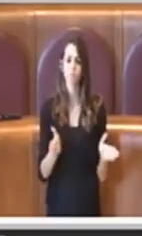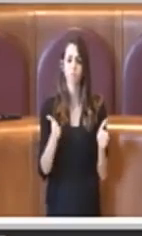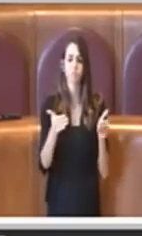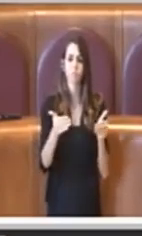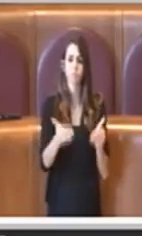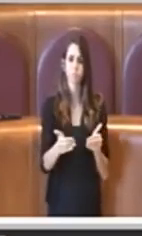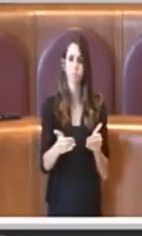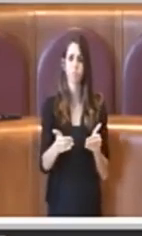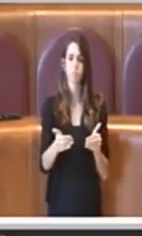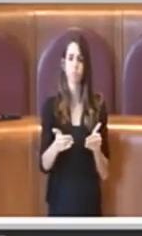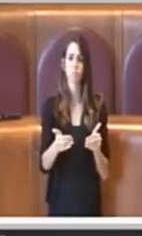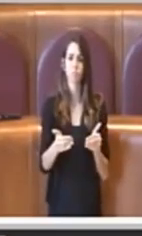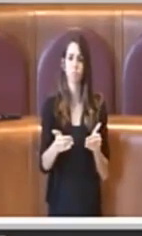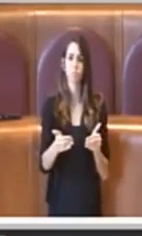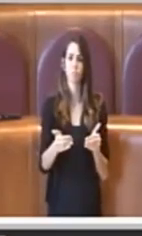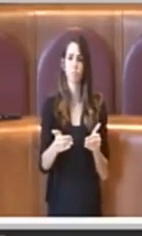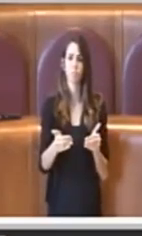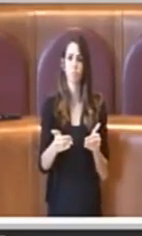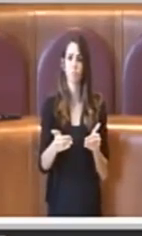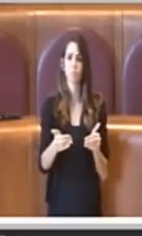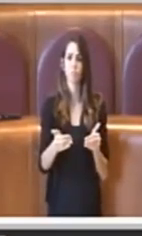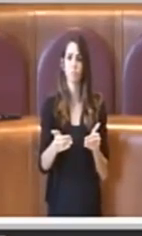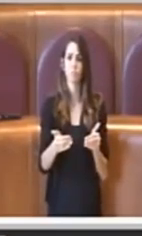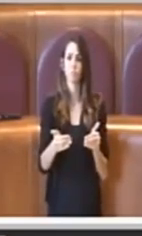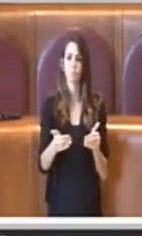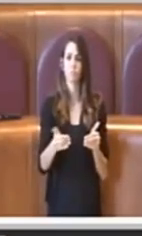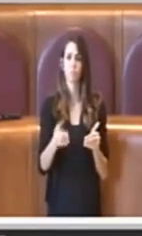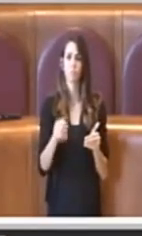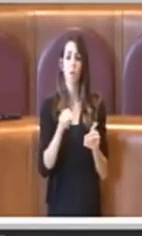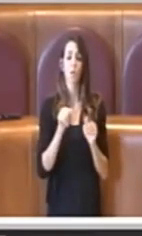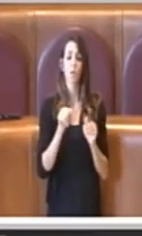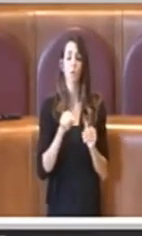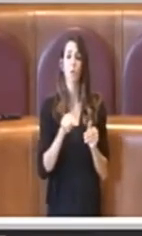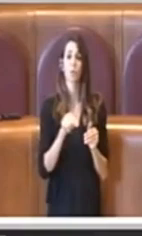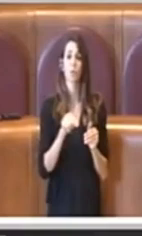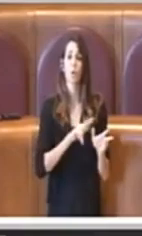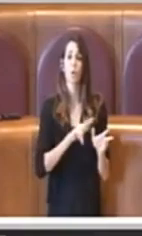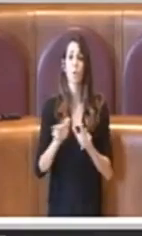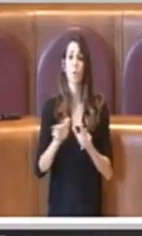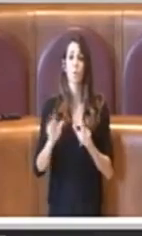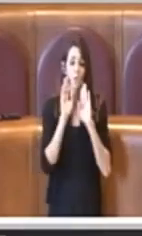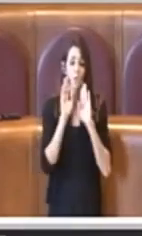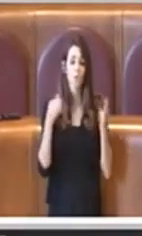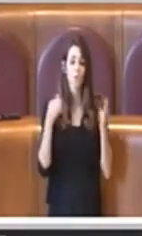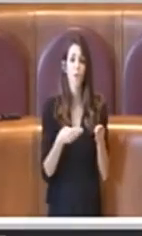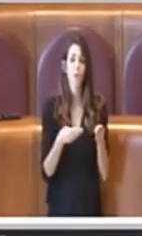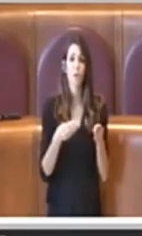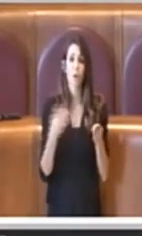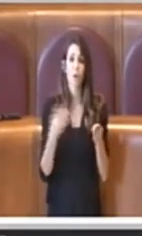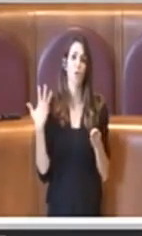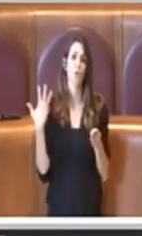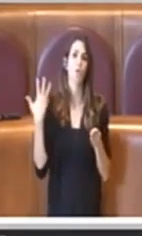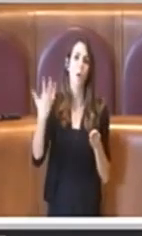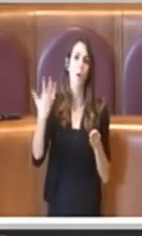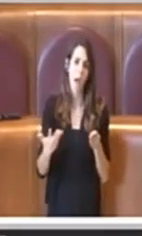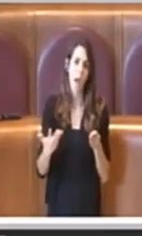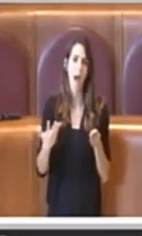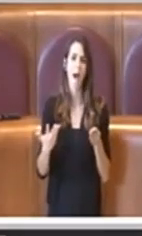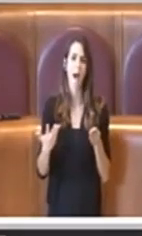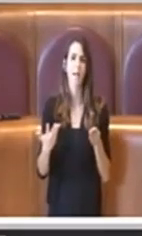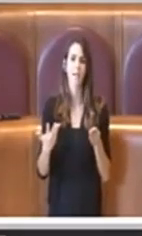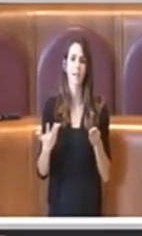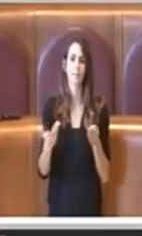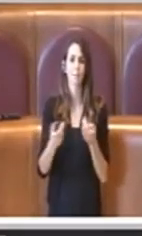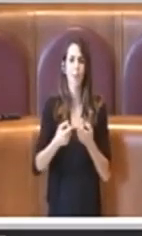la nuova sede del municipio ci sono anche altri cinque anni come dichiarato nella Commissione di